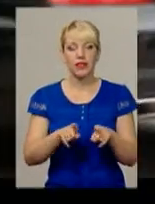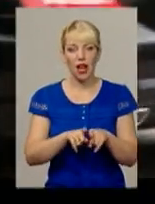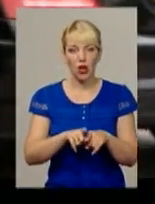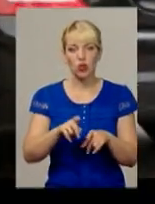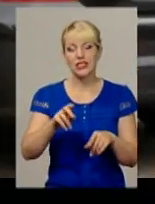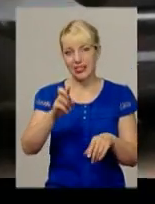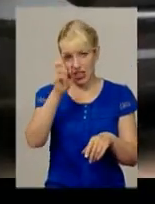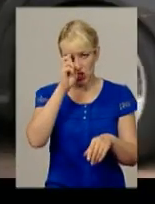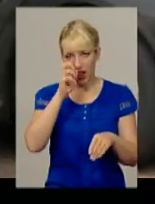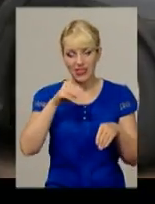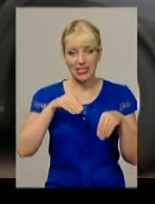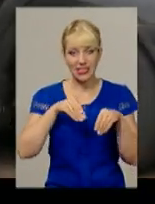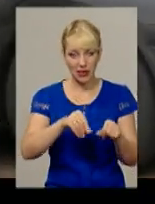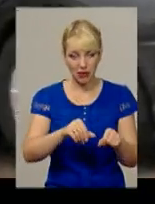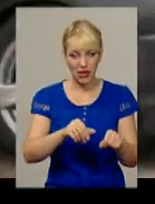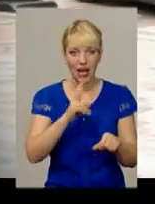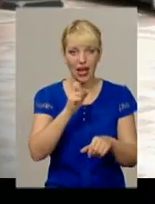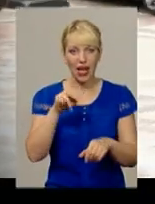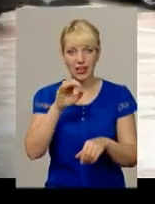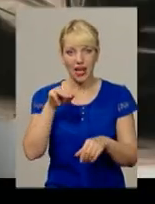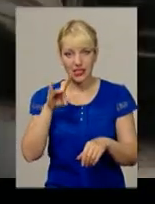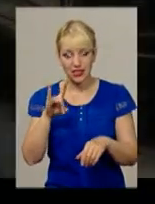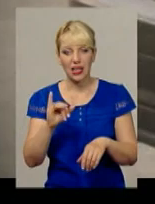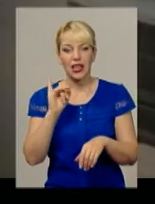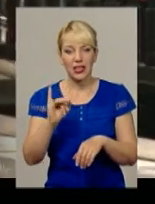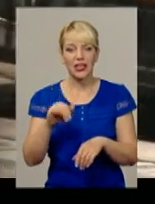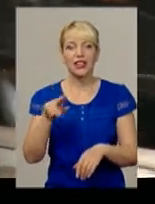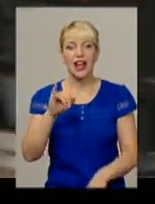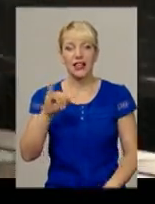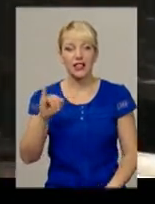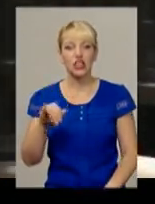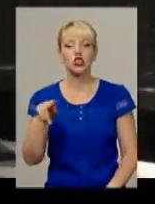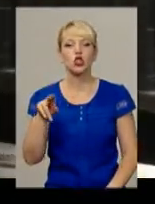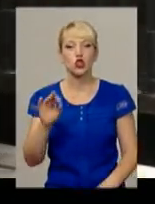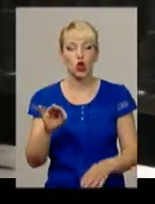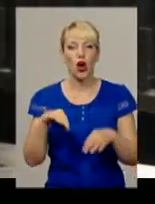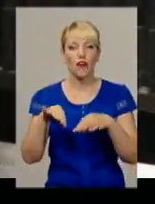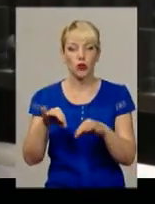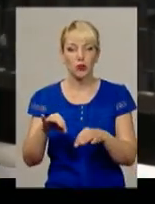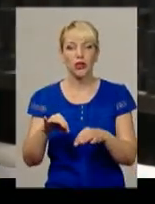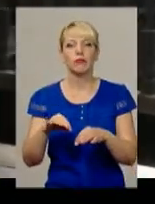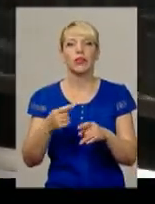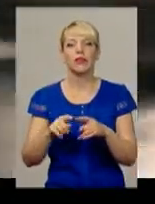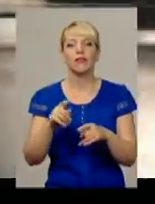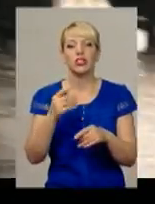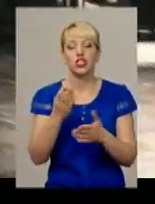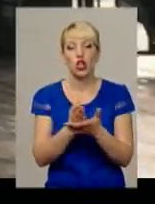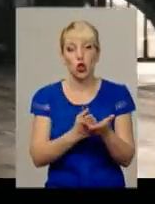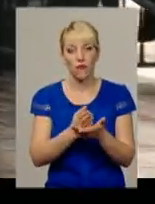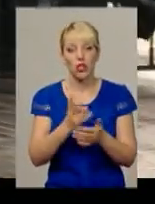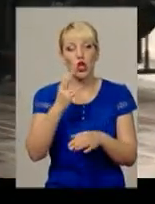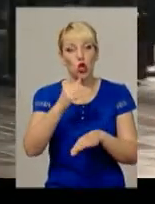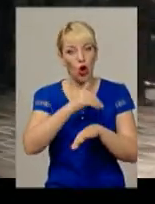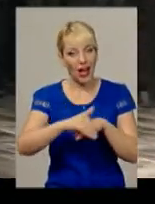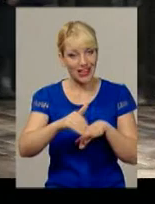та інформація Державтоінспекції про транспортні засоби чиновників. Щоправда, персональні дані, такі як адреси будинків та